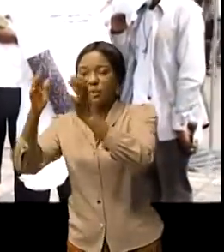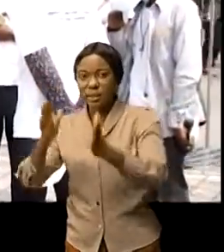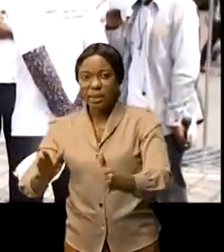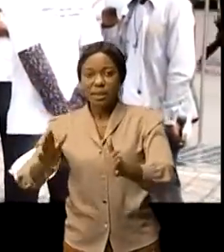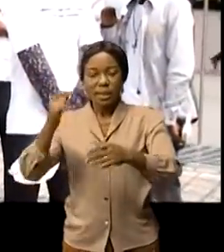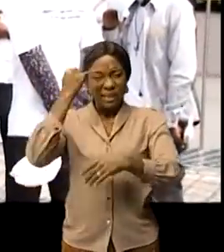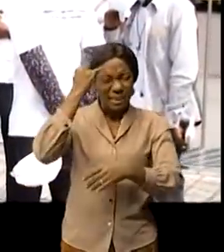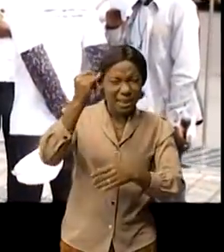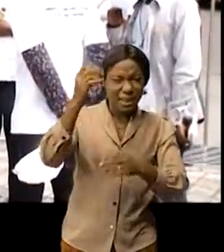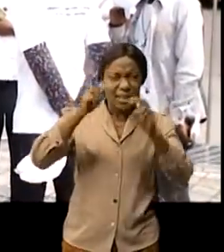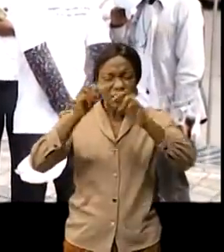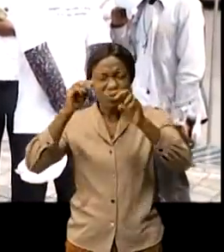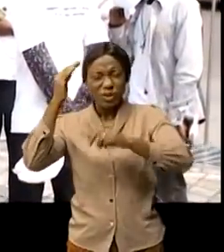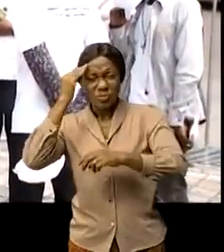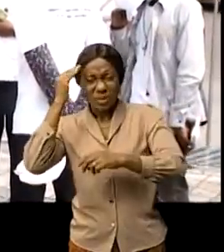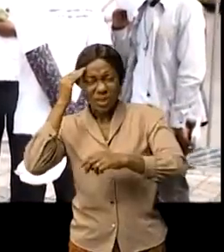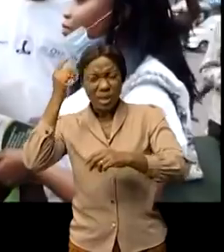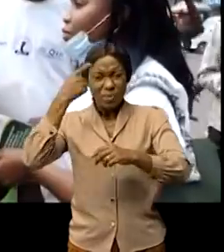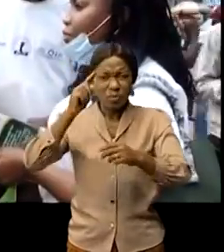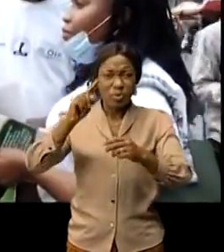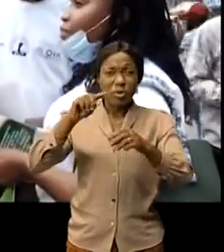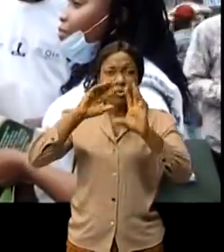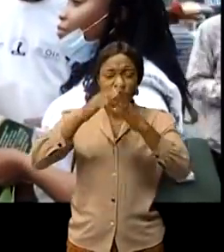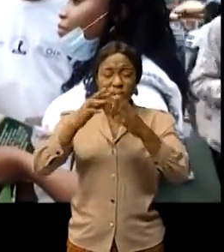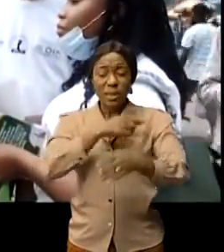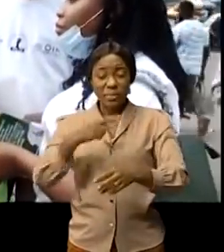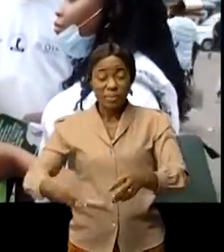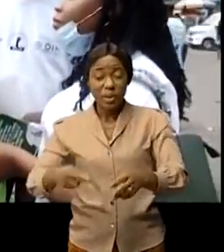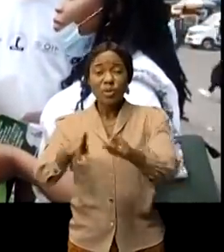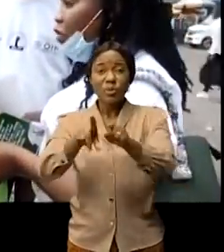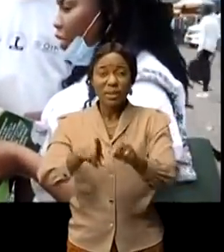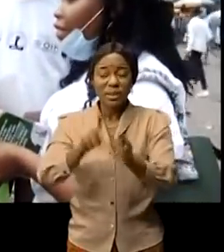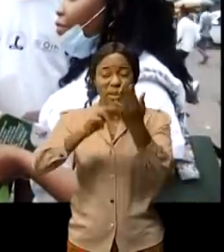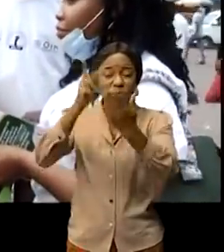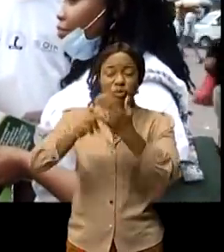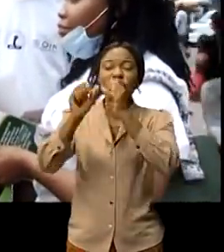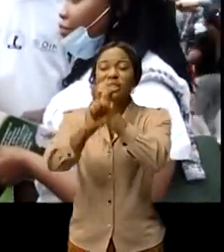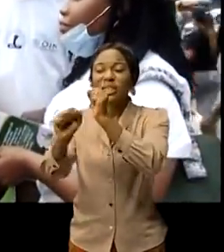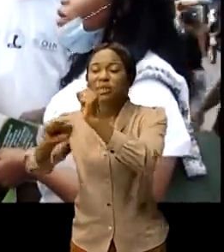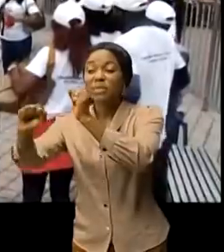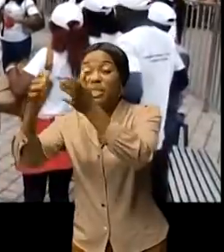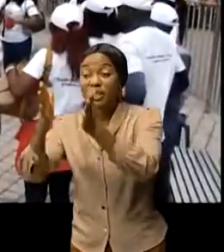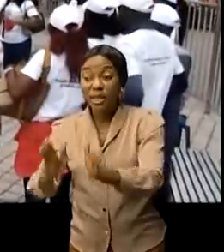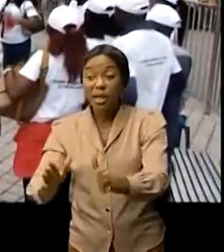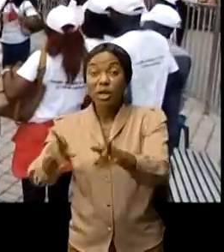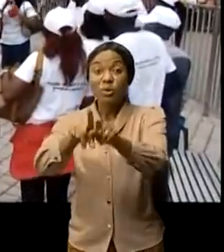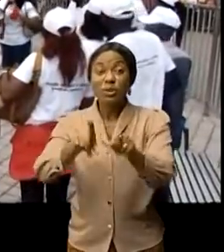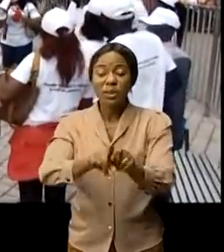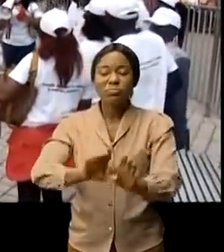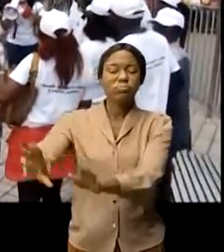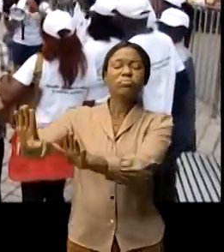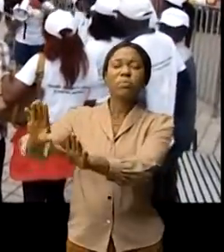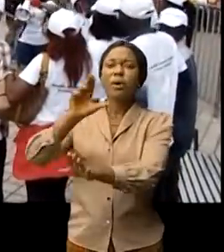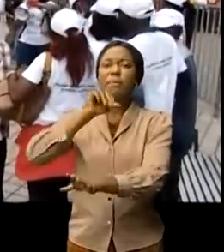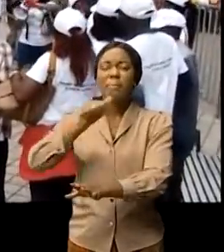l'idée du niveau de connaissance sur la thématique. Toute la république et dans le projet les sensibilisateurs ne laisseront aucune place